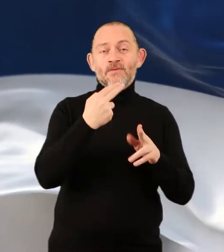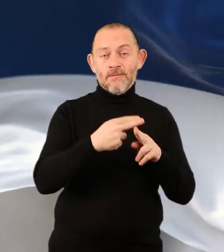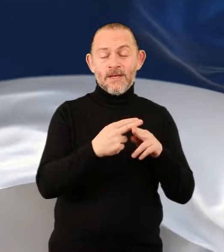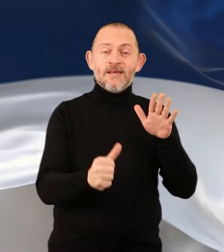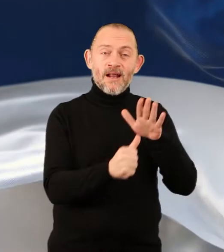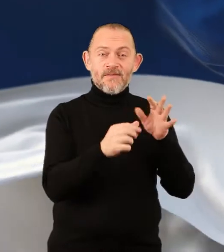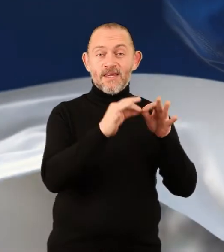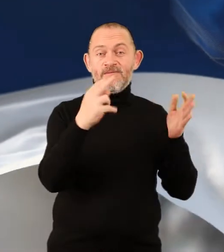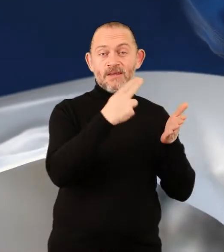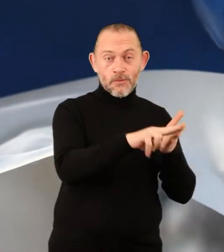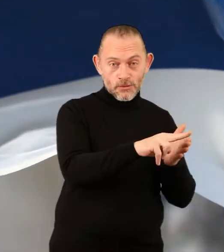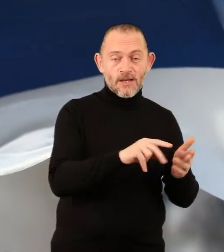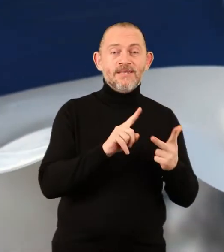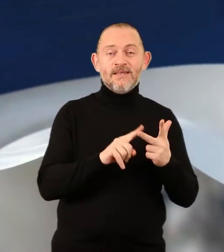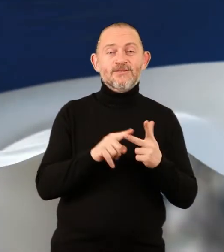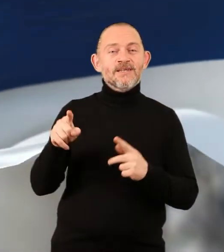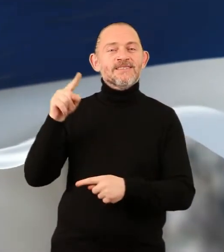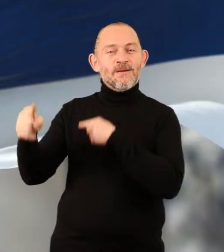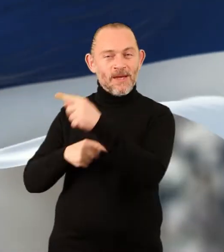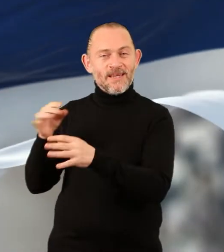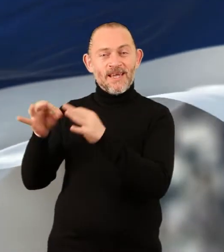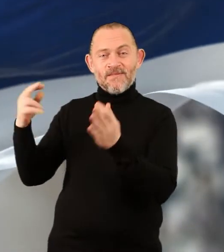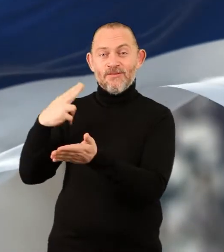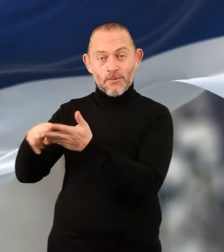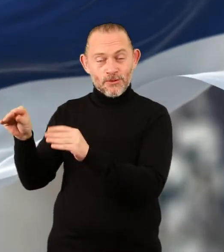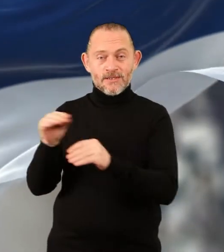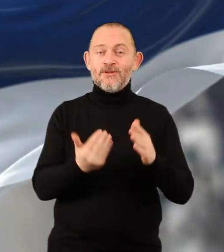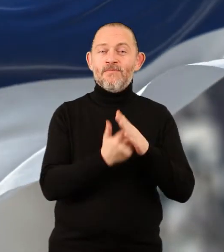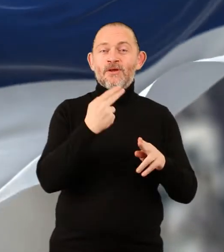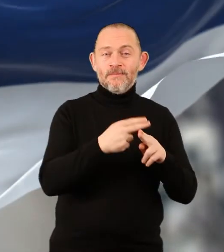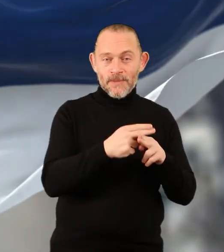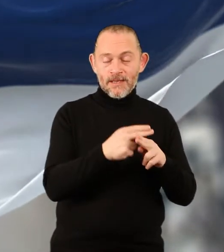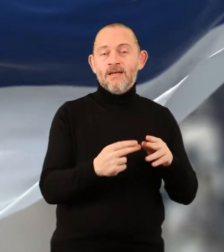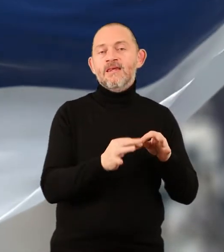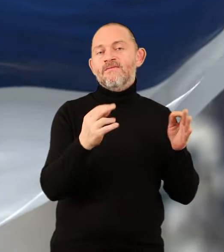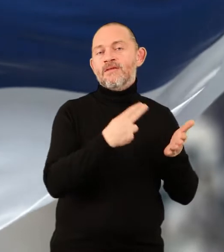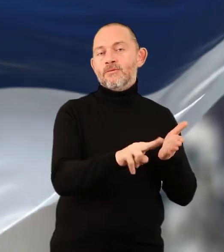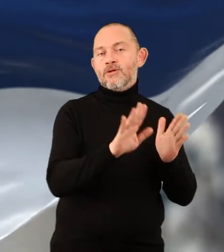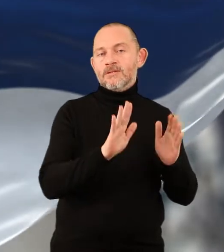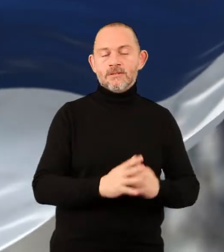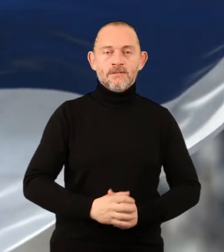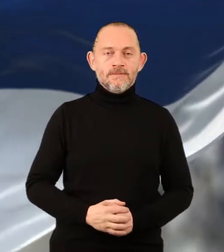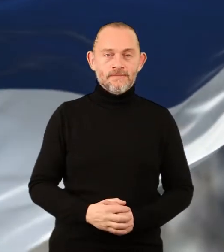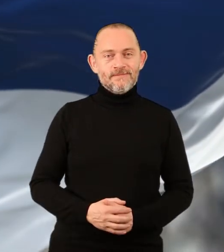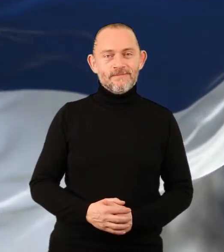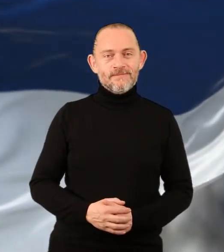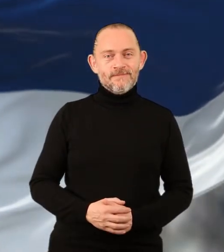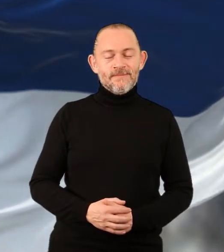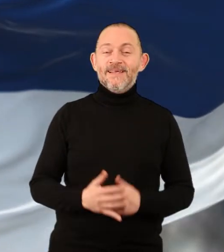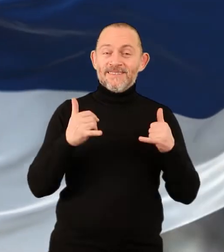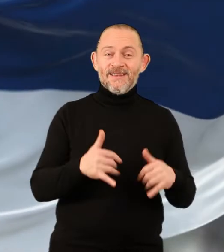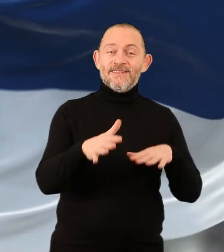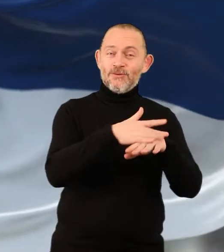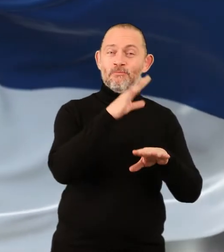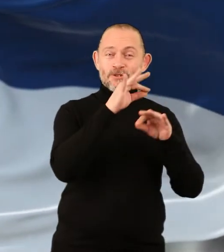javni tužioci vršit će funkciju sadašnjih javnih tužilaca, a javni tužioci vršit će funkciju sadašnjih zamenika javnih tužilaca.